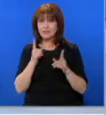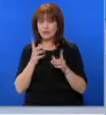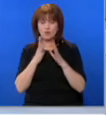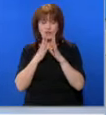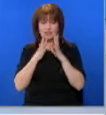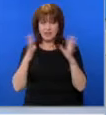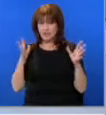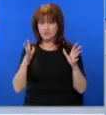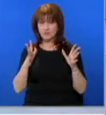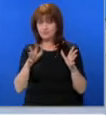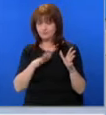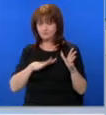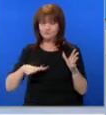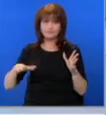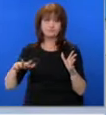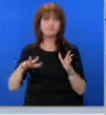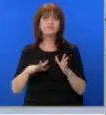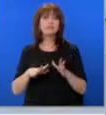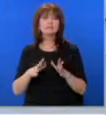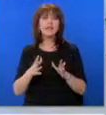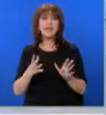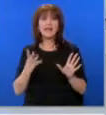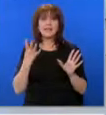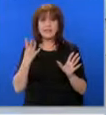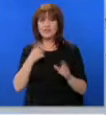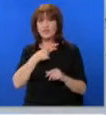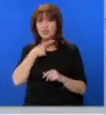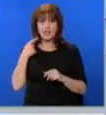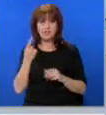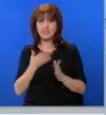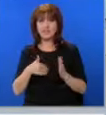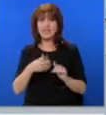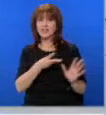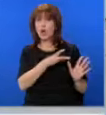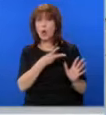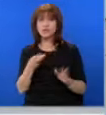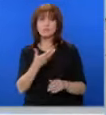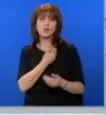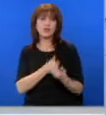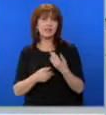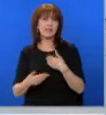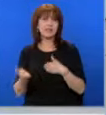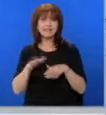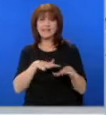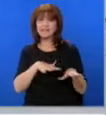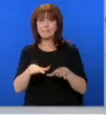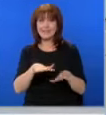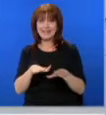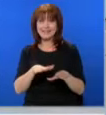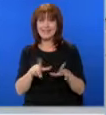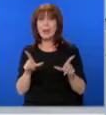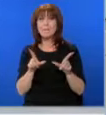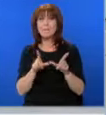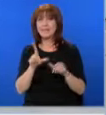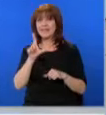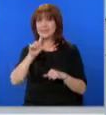страшно разтърсване на земята. Най-малко 9 жертви и над 800 ранани след заметресение с магнит от 7